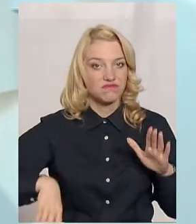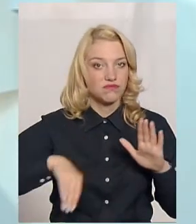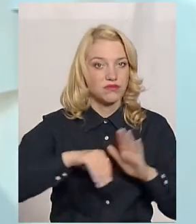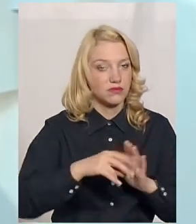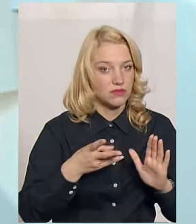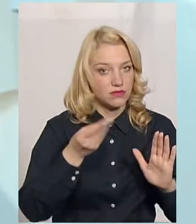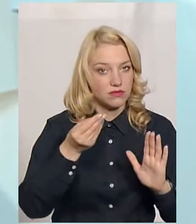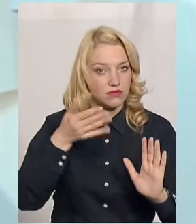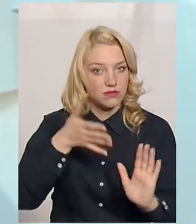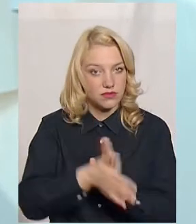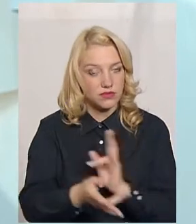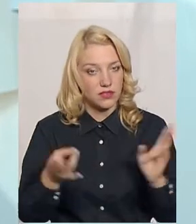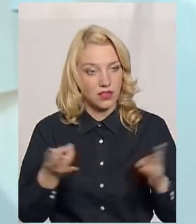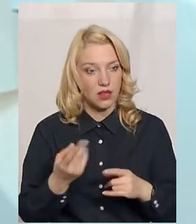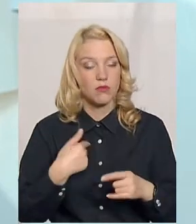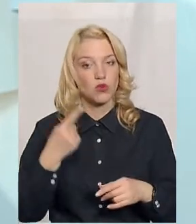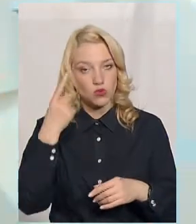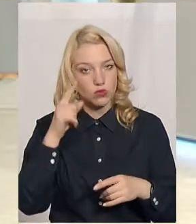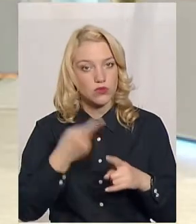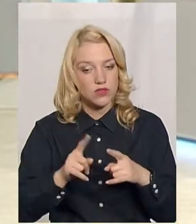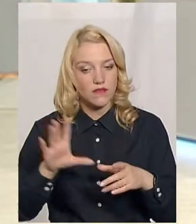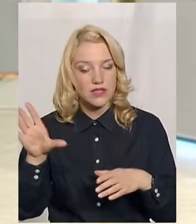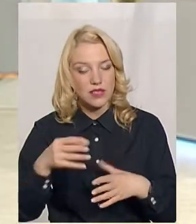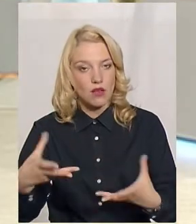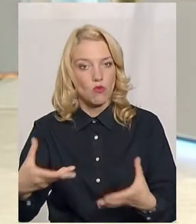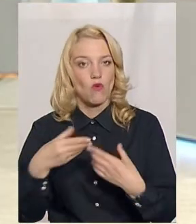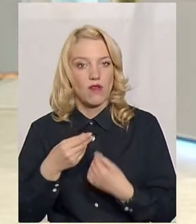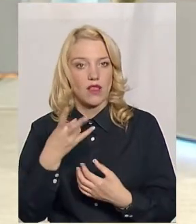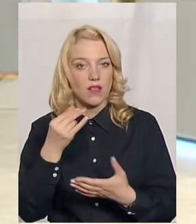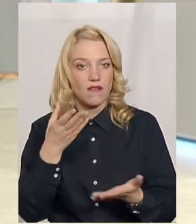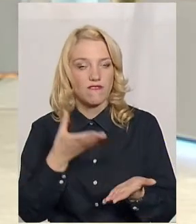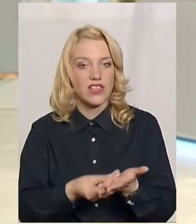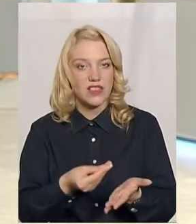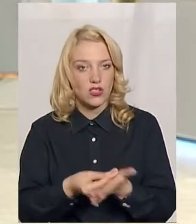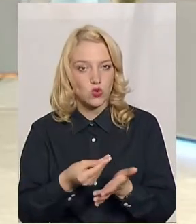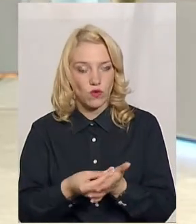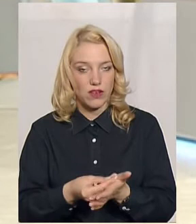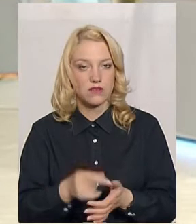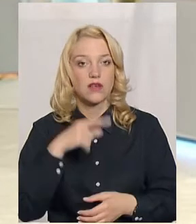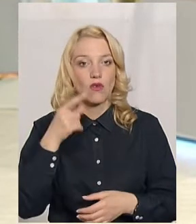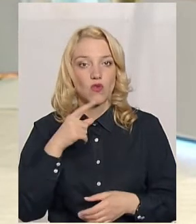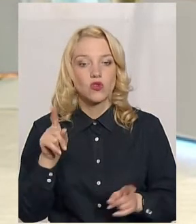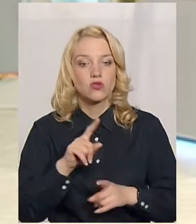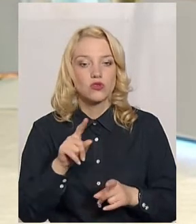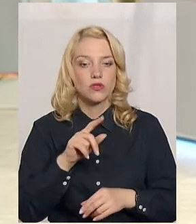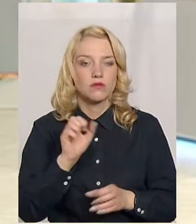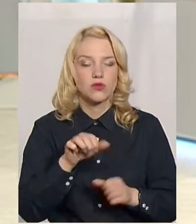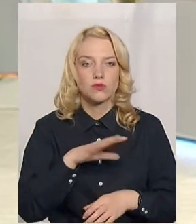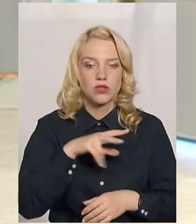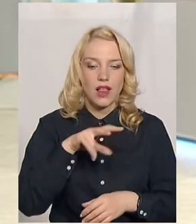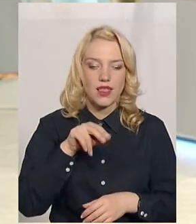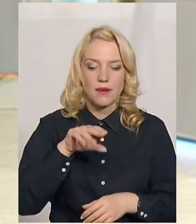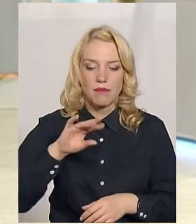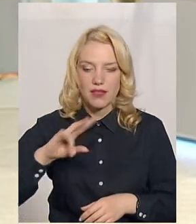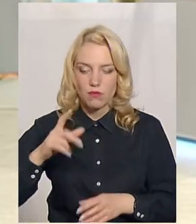І я думаю, що це все скажеться на фінансуванні. Хоч є розмови про те, що з липня, можливо, часткова